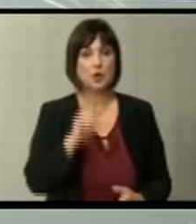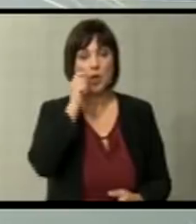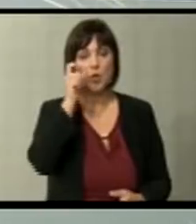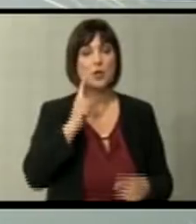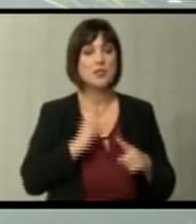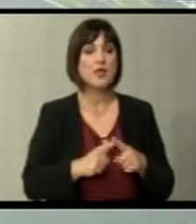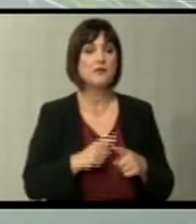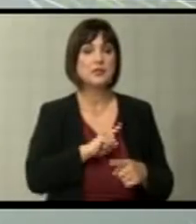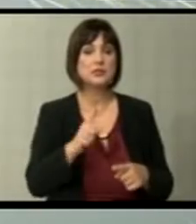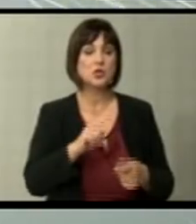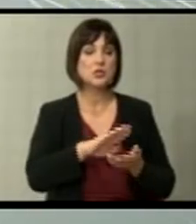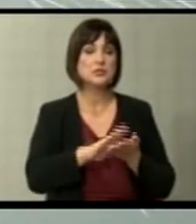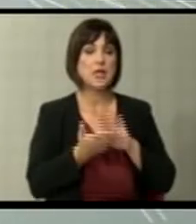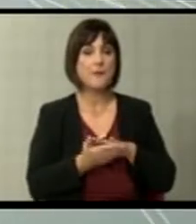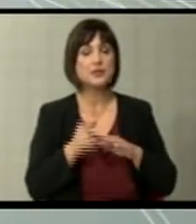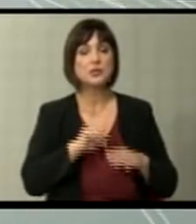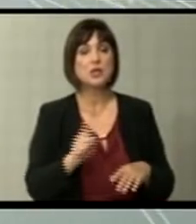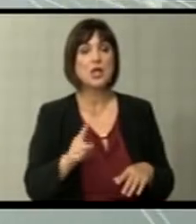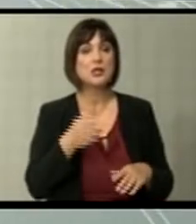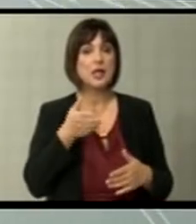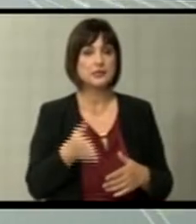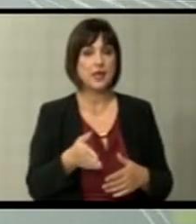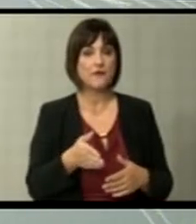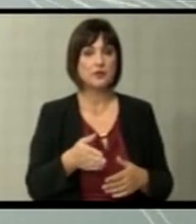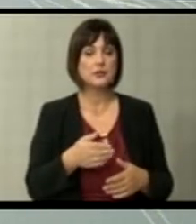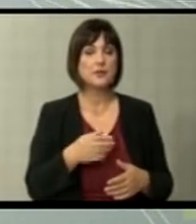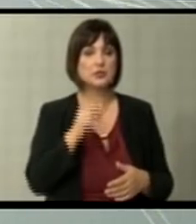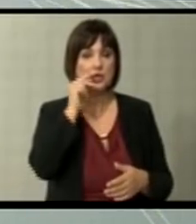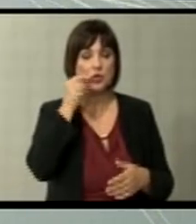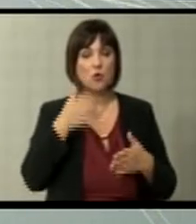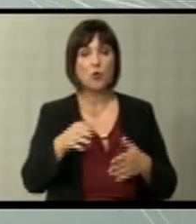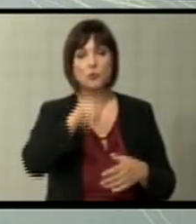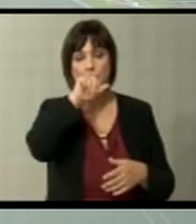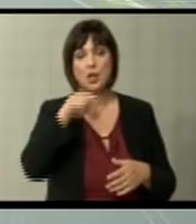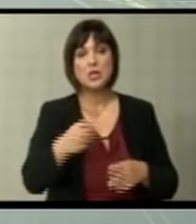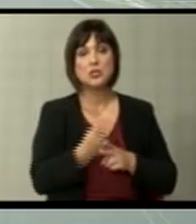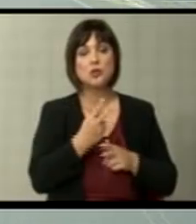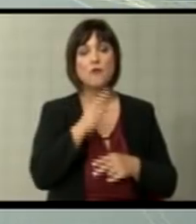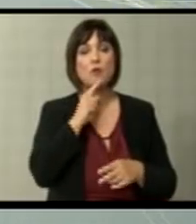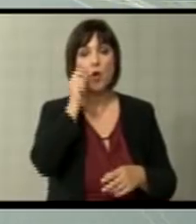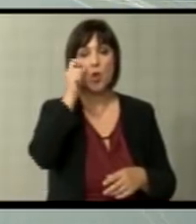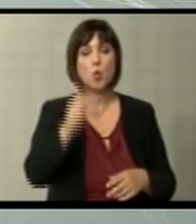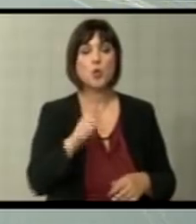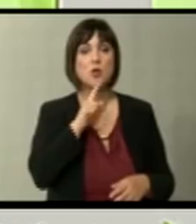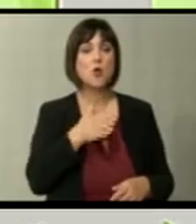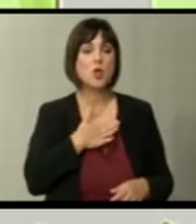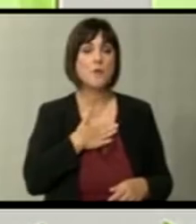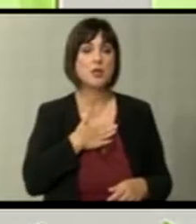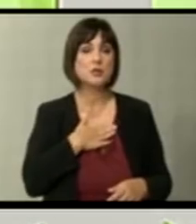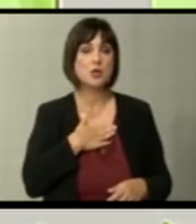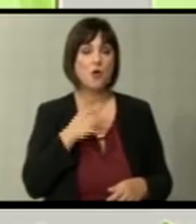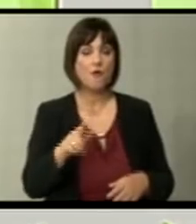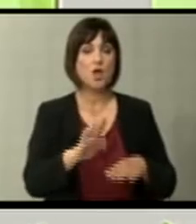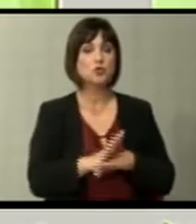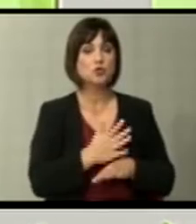Дефинитивно не е ниту замена за патриотизмот кој што луѓето го имаат и го имаат